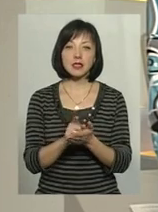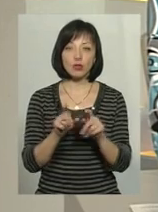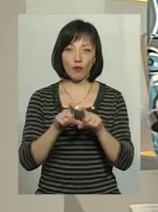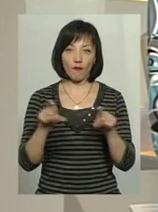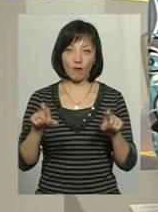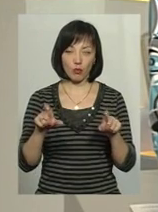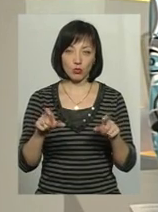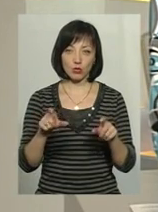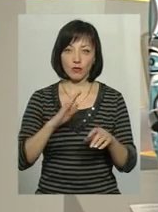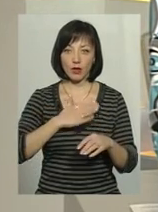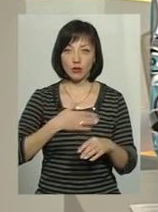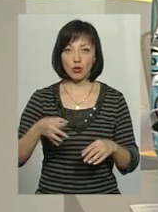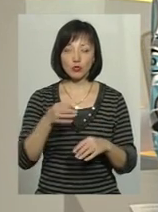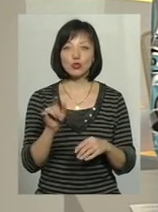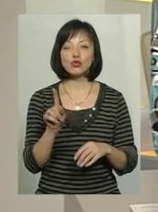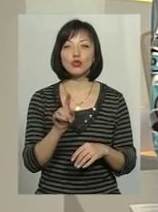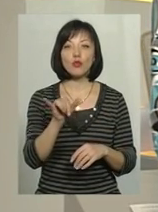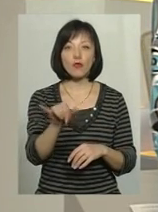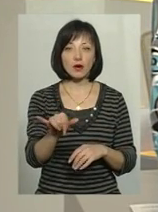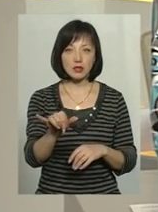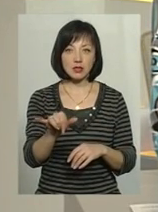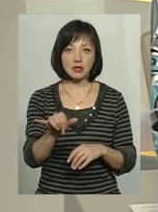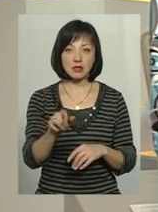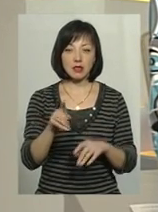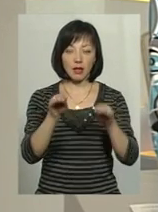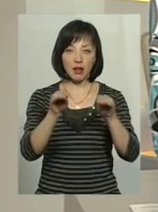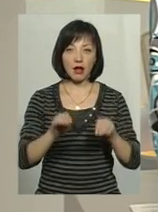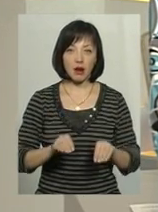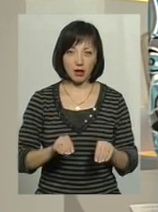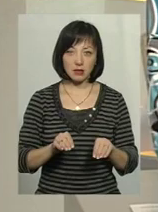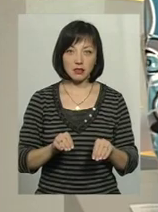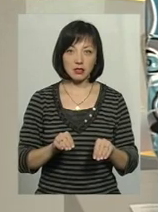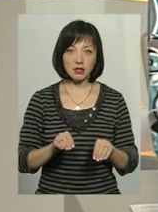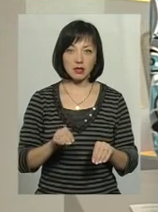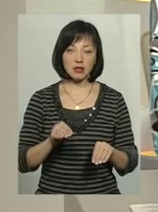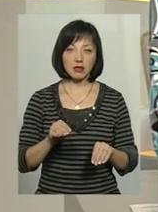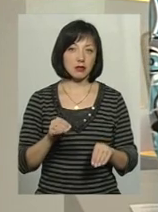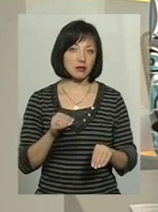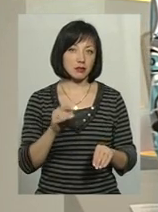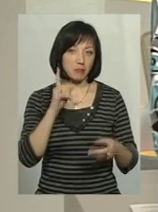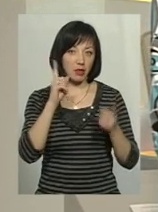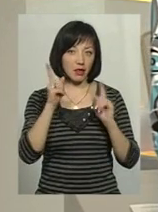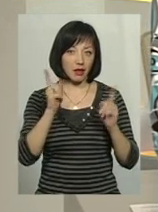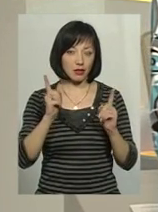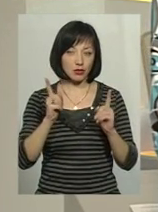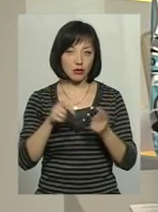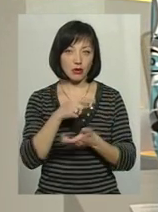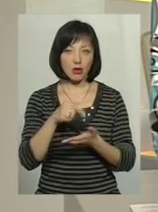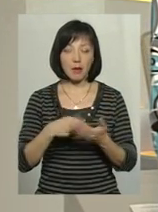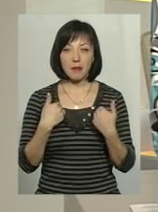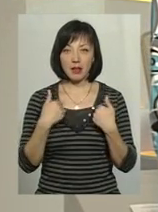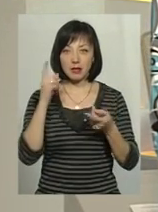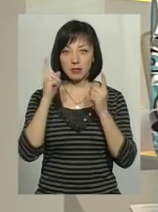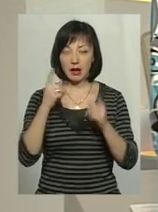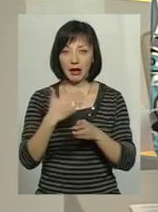області, що у вас в її декларації збентежило? Мене збентежило те, що всі